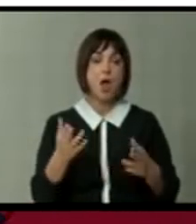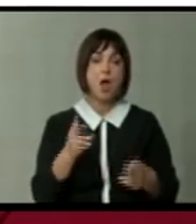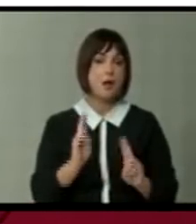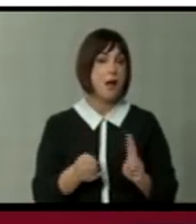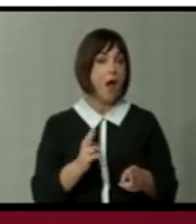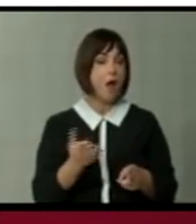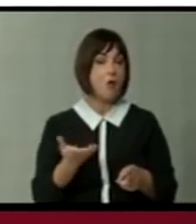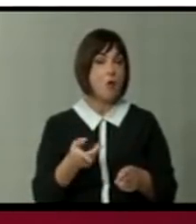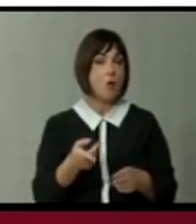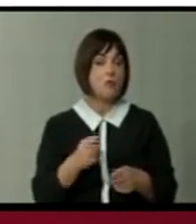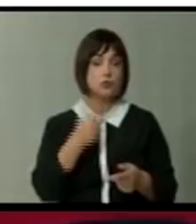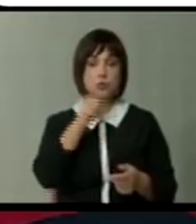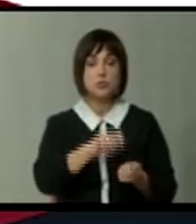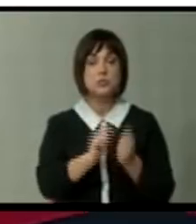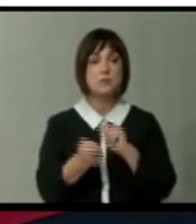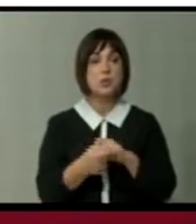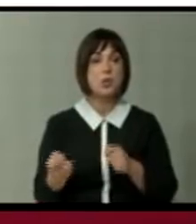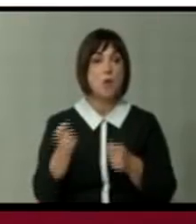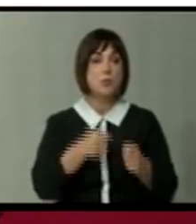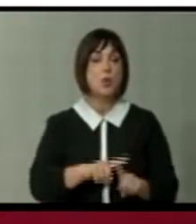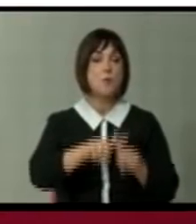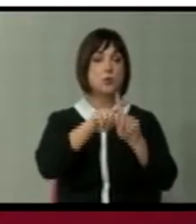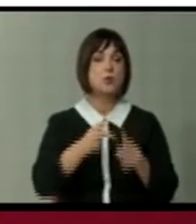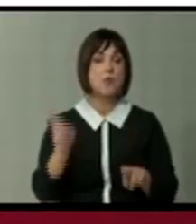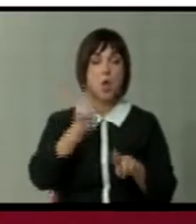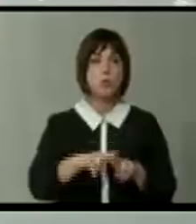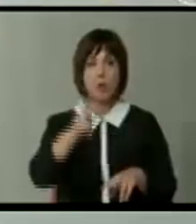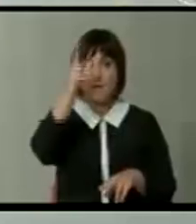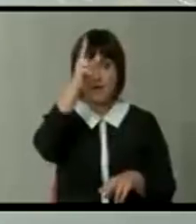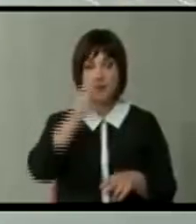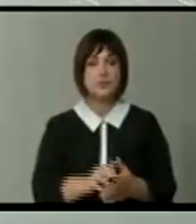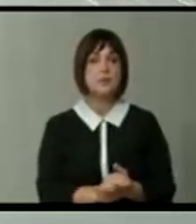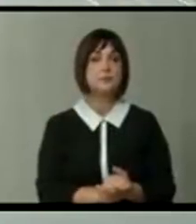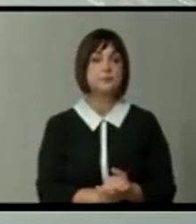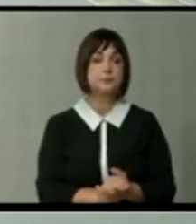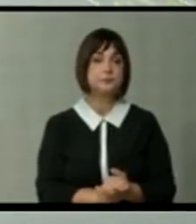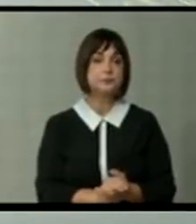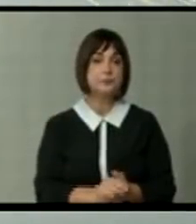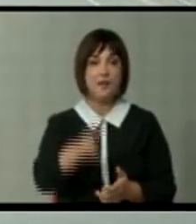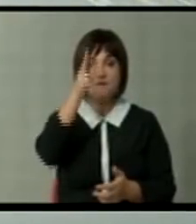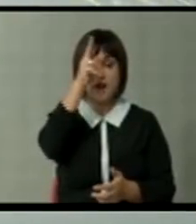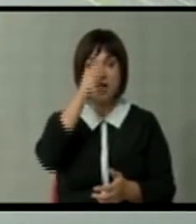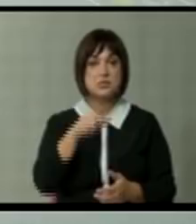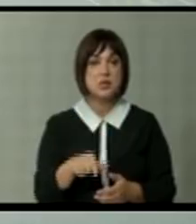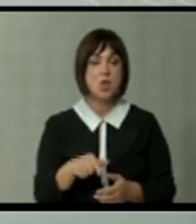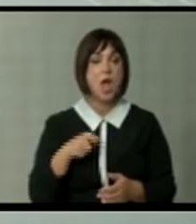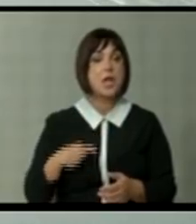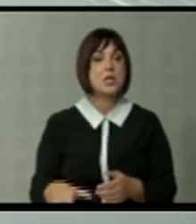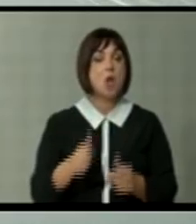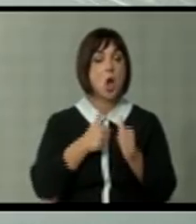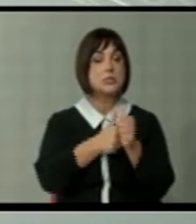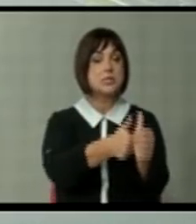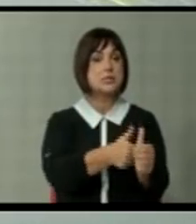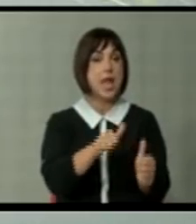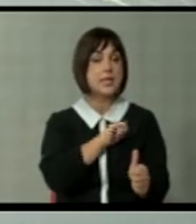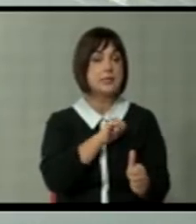како што се променило за да донесе позитивна одлука Франција? Франција Франција генерално го следи